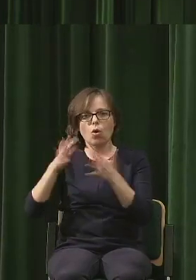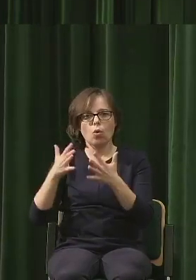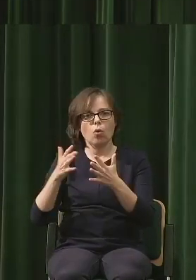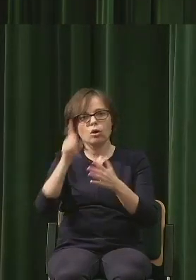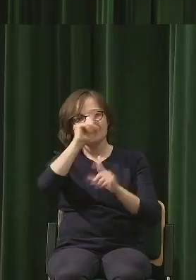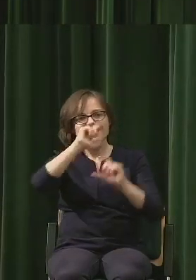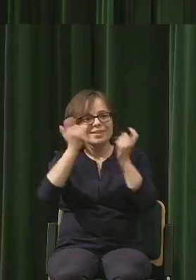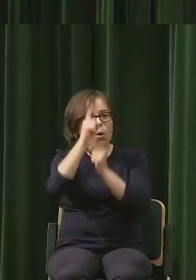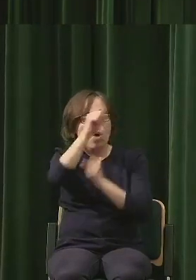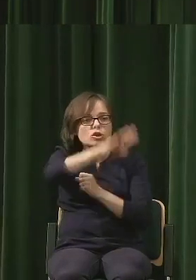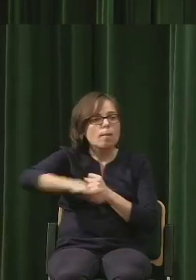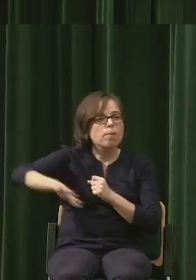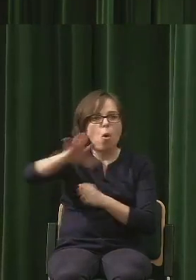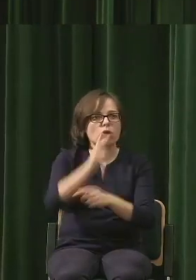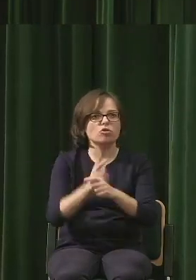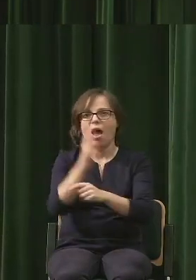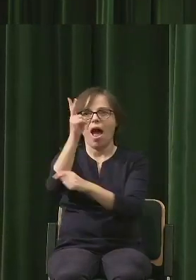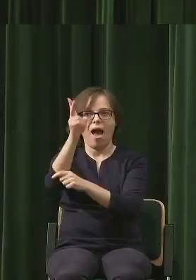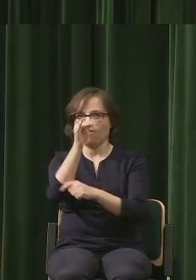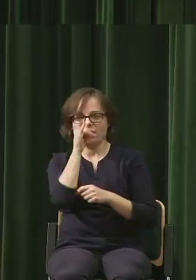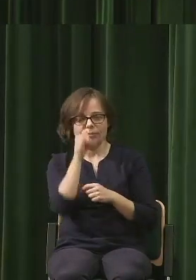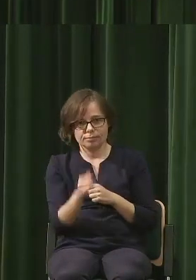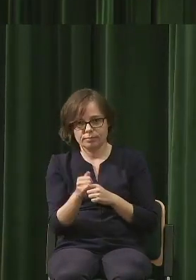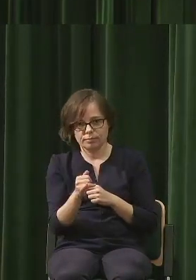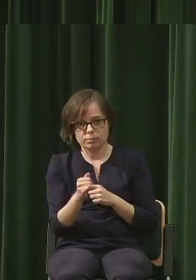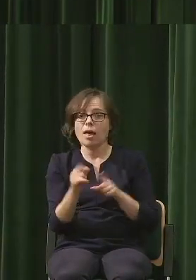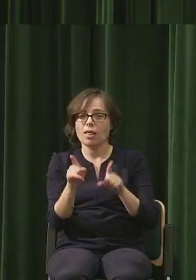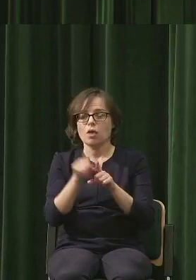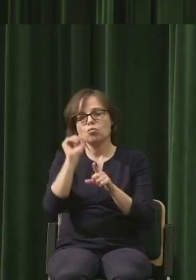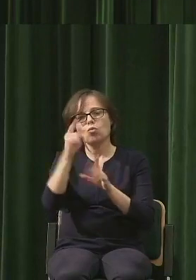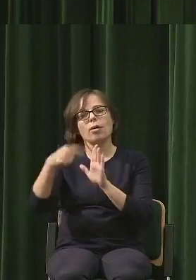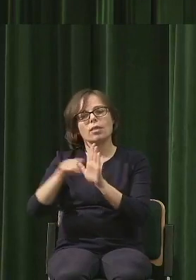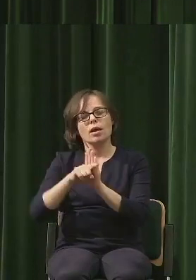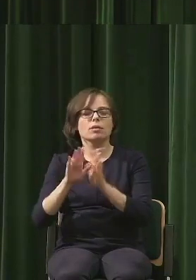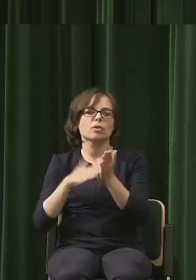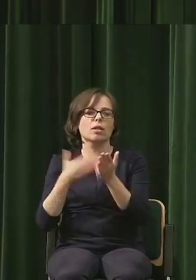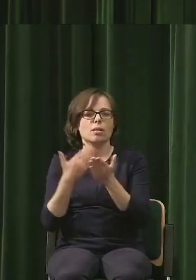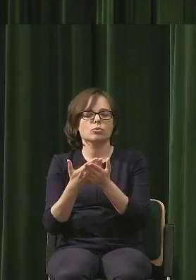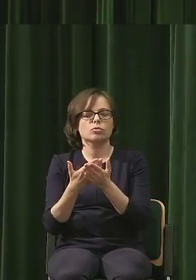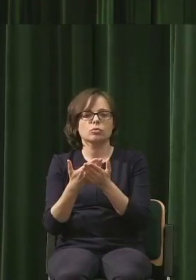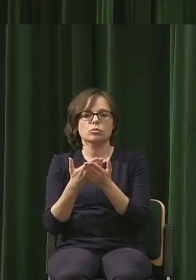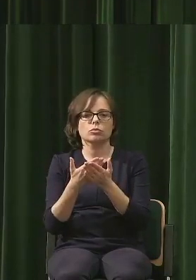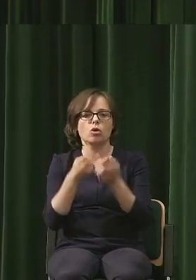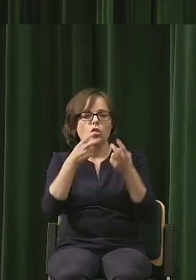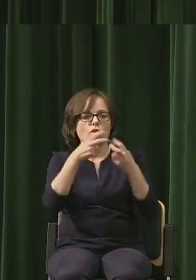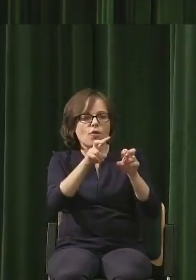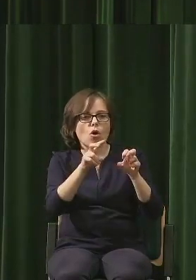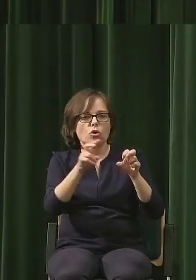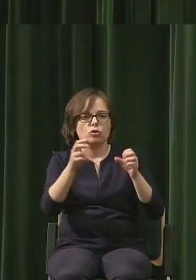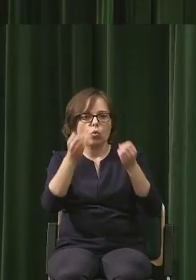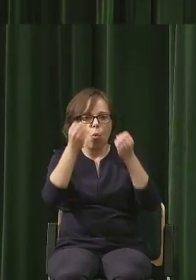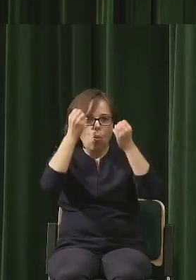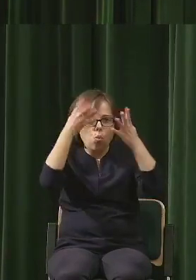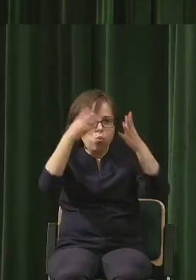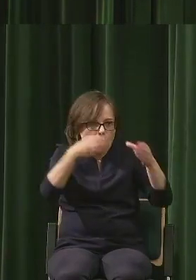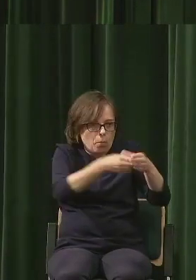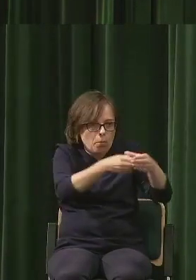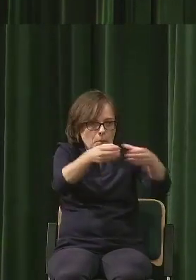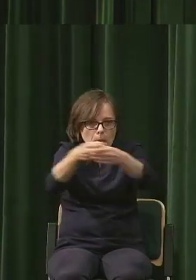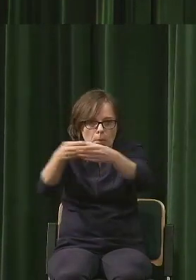całych społeczności. I też są negatywne zjawiska, że tworzą się różnego rodzaju subkultury. Natomiast